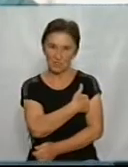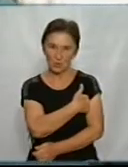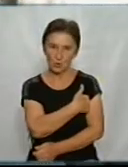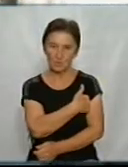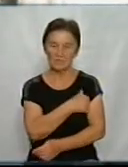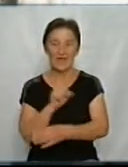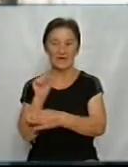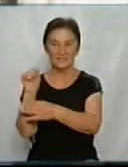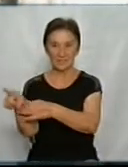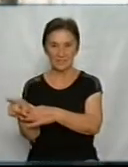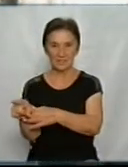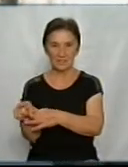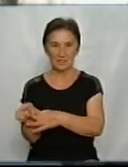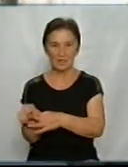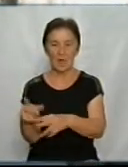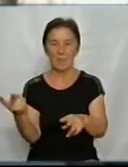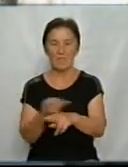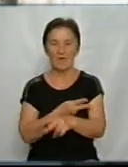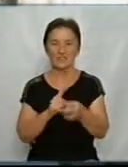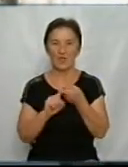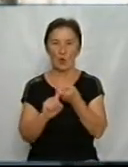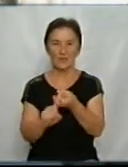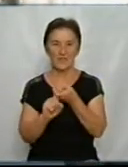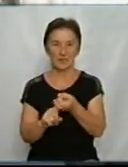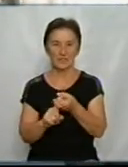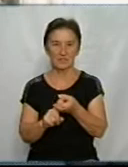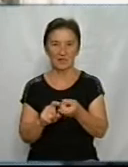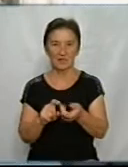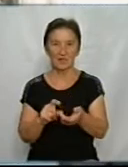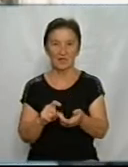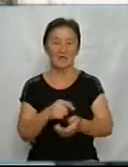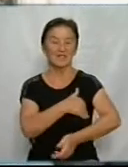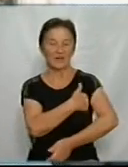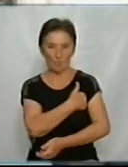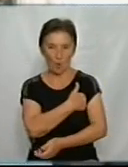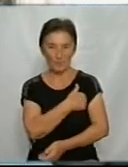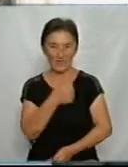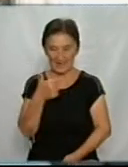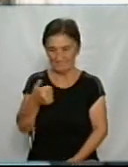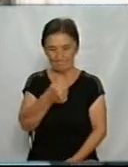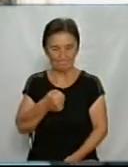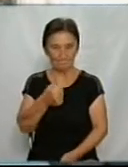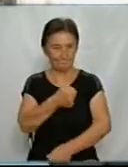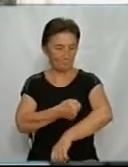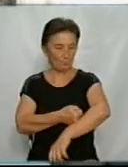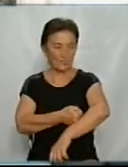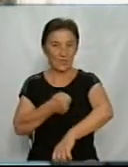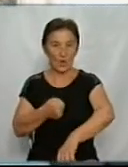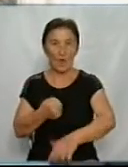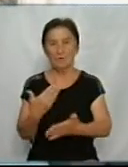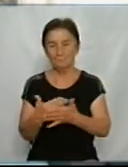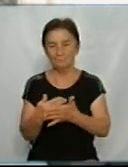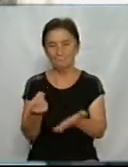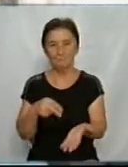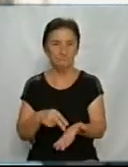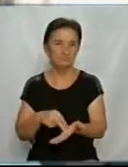безконтактні термометри, маємо отримати їх на наступному тижні. Вартість приблизно